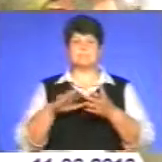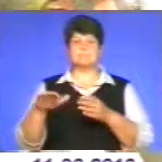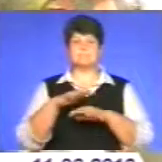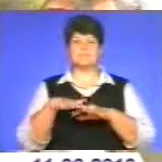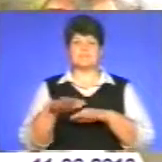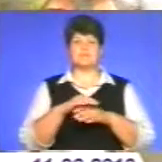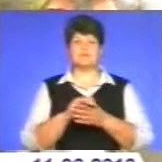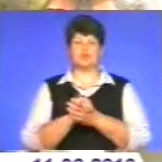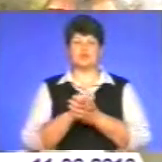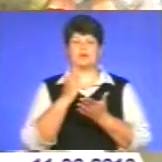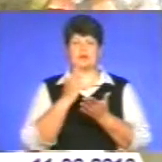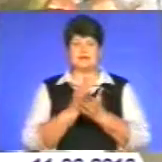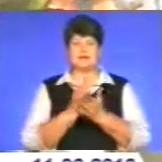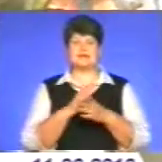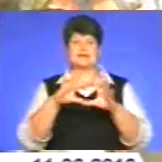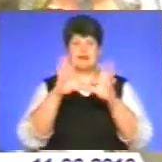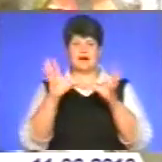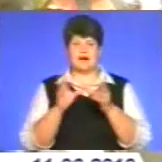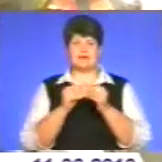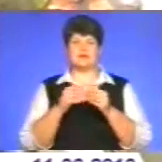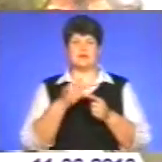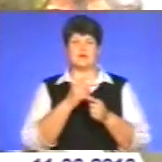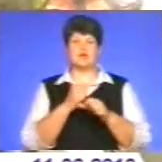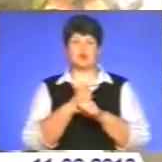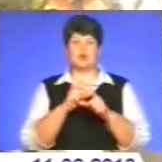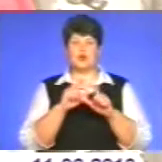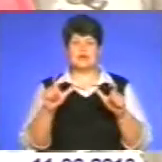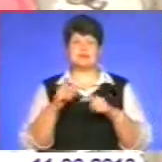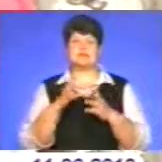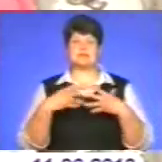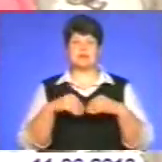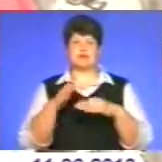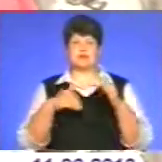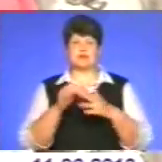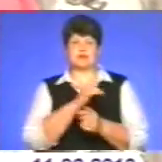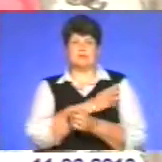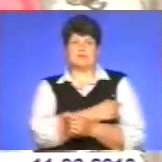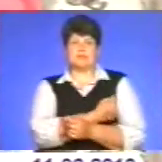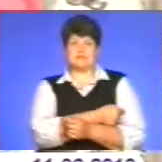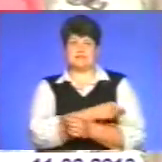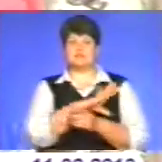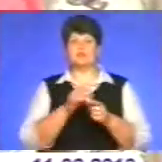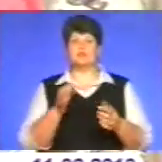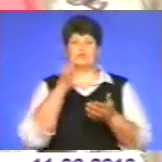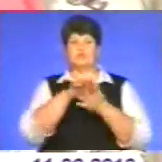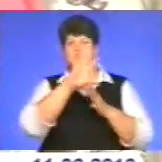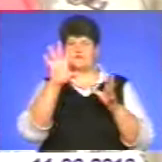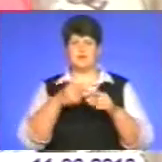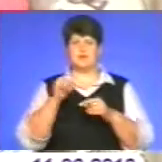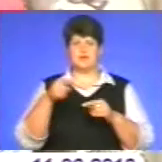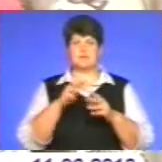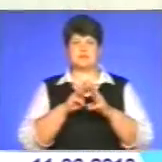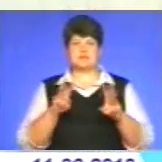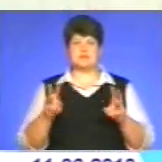знаходиться нова амбулаторія загальної практики сімейної медицини. До слова, єдина в області, яка відповідає усім вимогам Міністерства